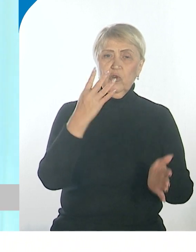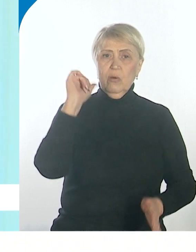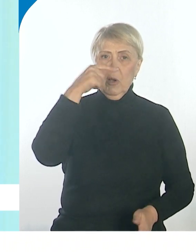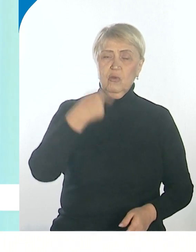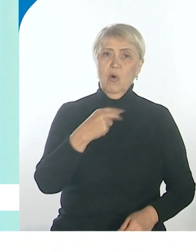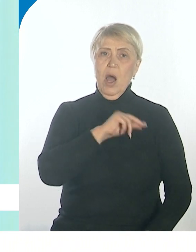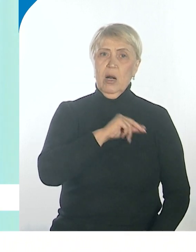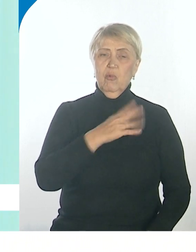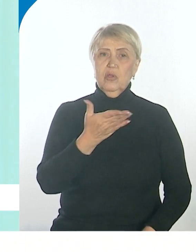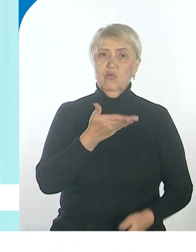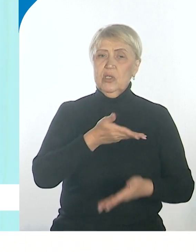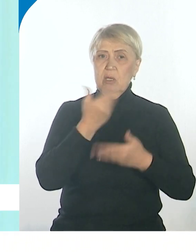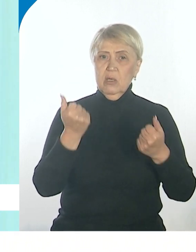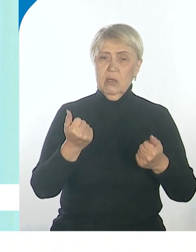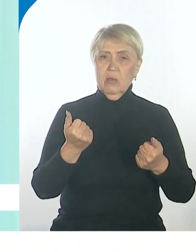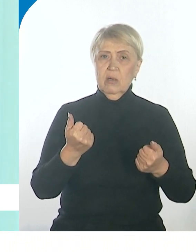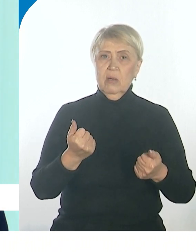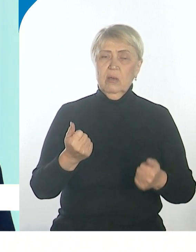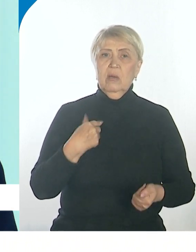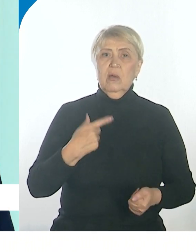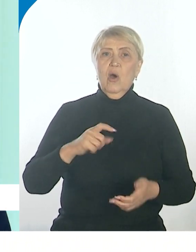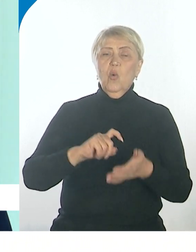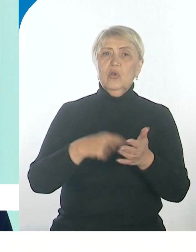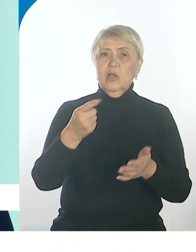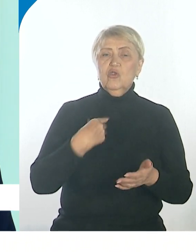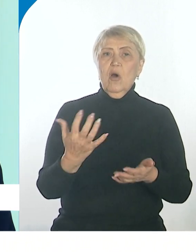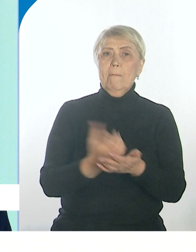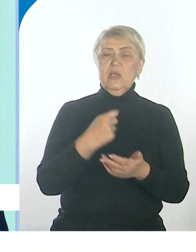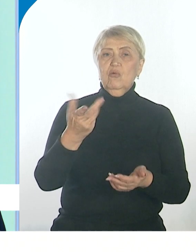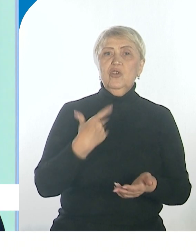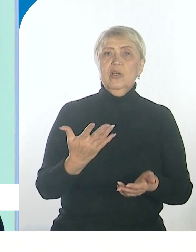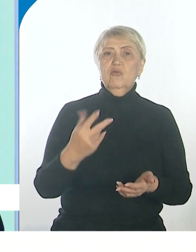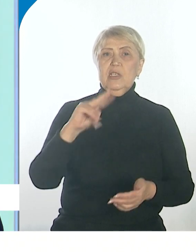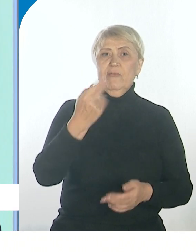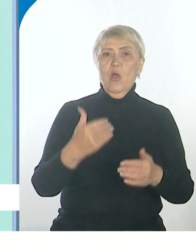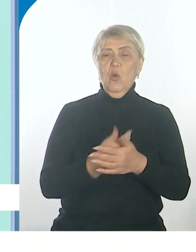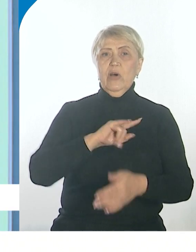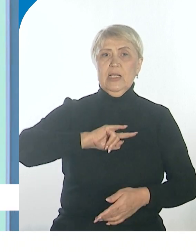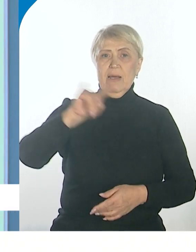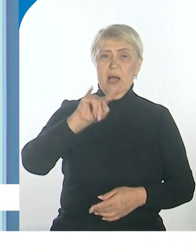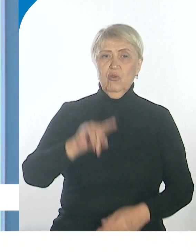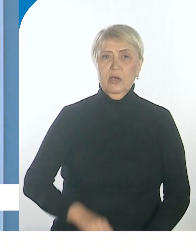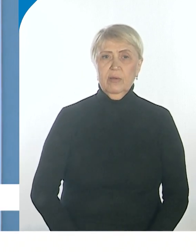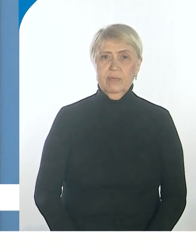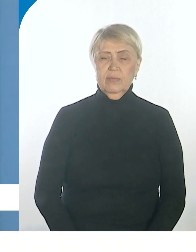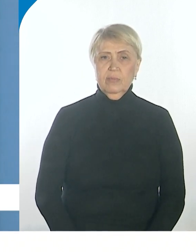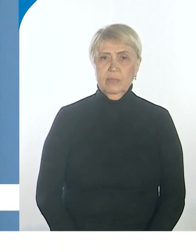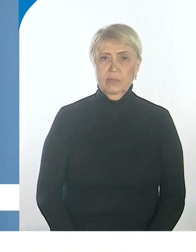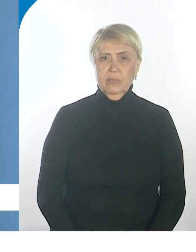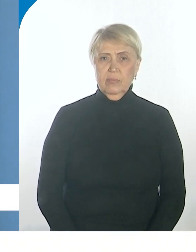стало. Я узнал, что в Казани получили два новых самолета. И вот я